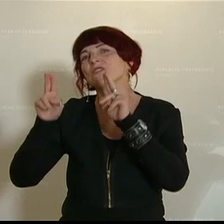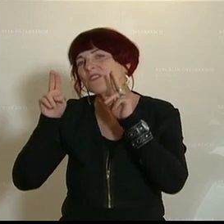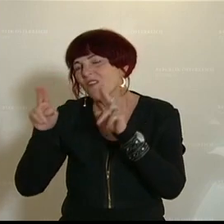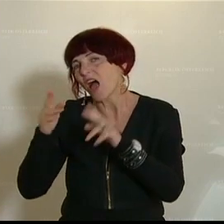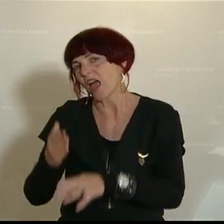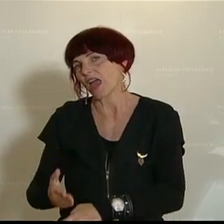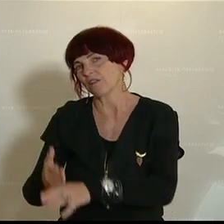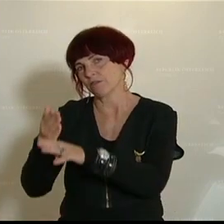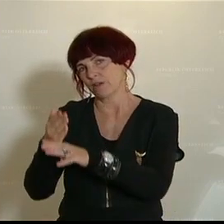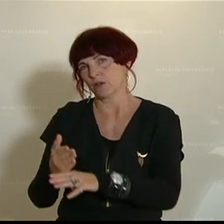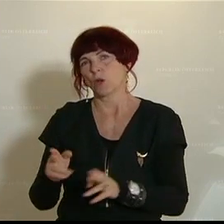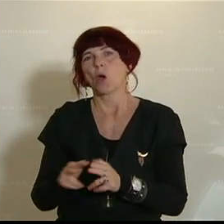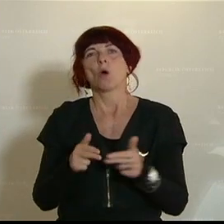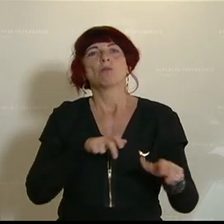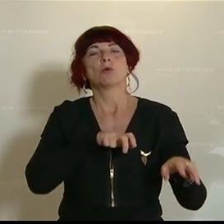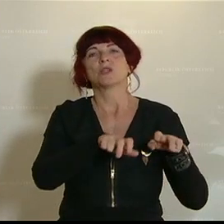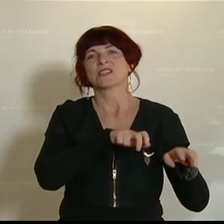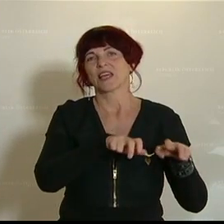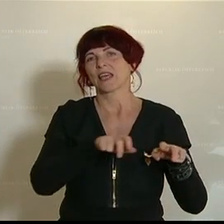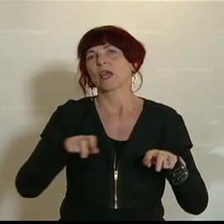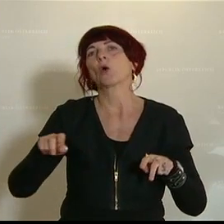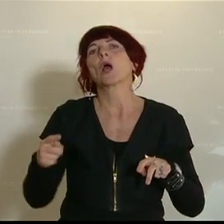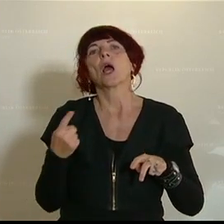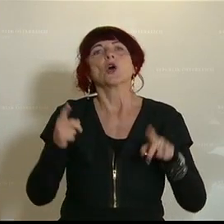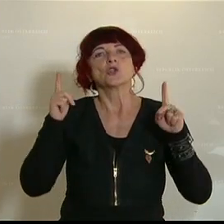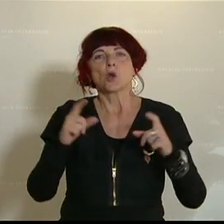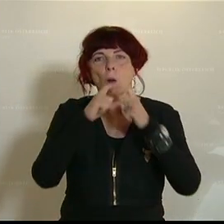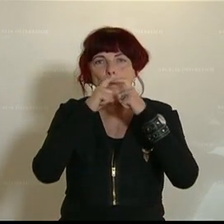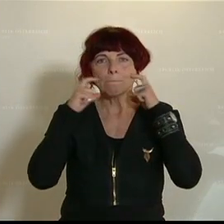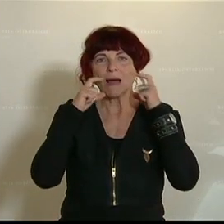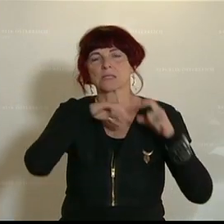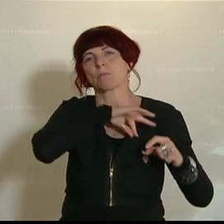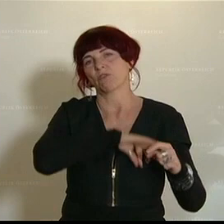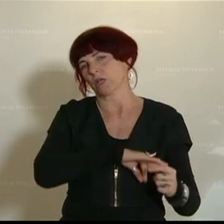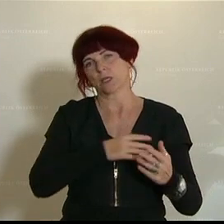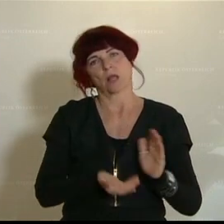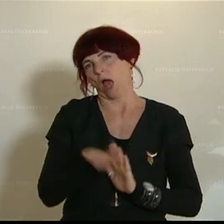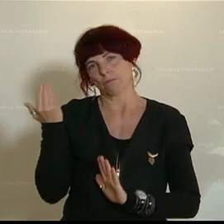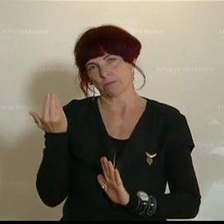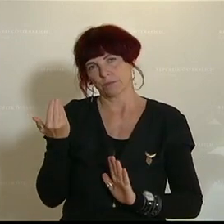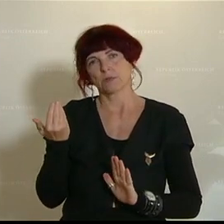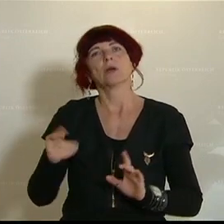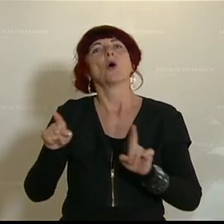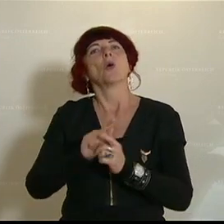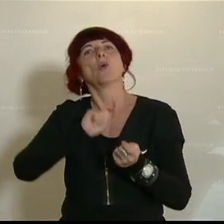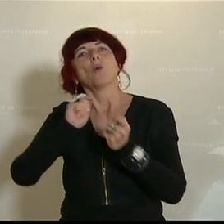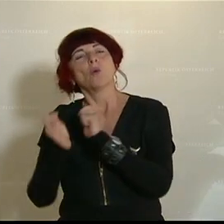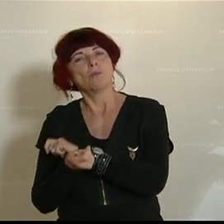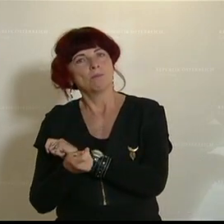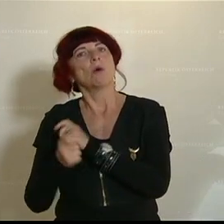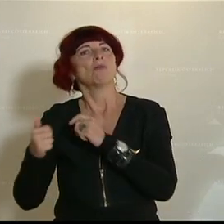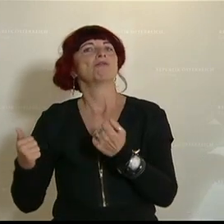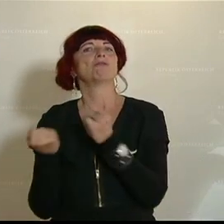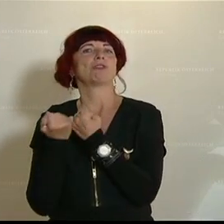aufgefordert, den Maskenzwang insbesondere im Handel und in der Gastronomie umgehend zu beändern, um auf Freiwilligkeit umzustellen, um so